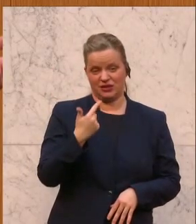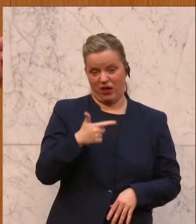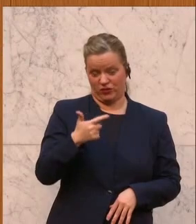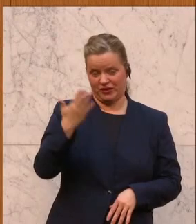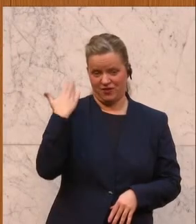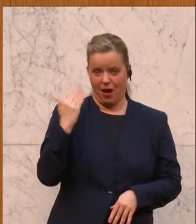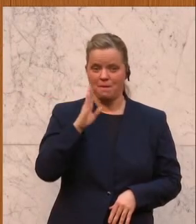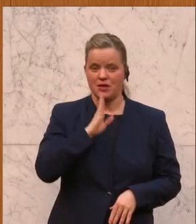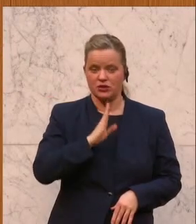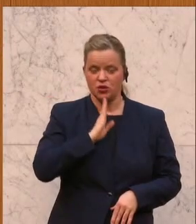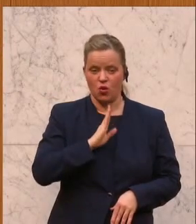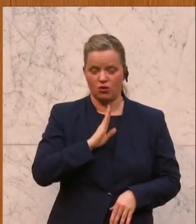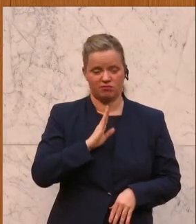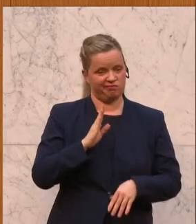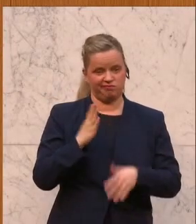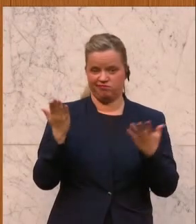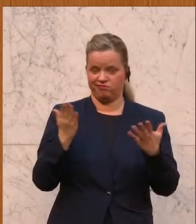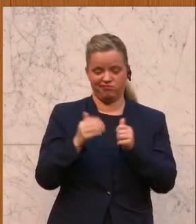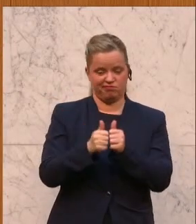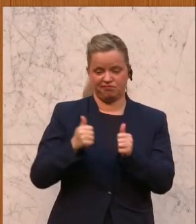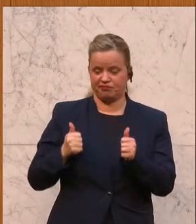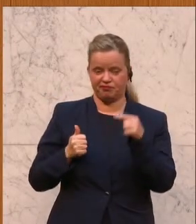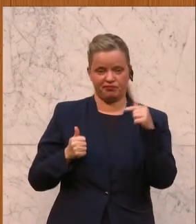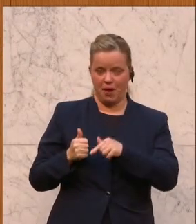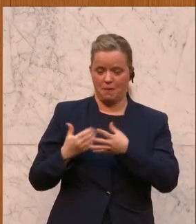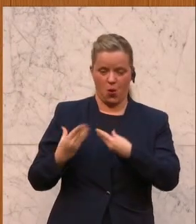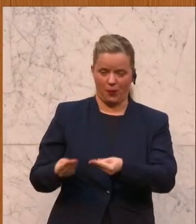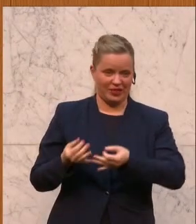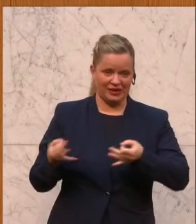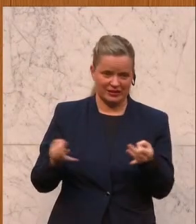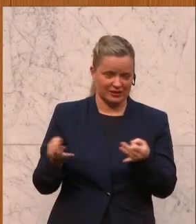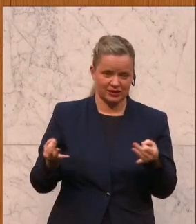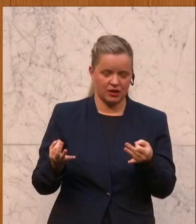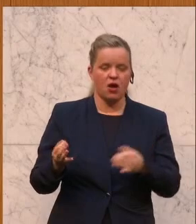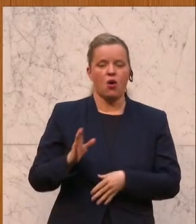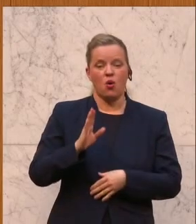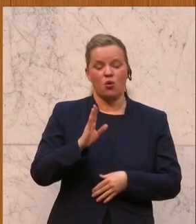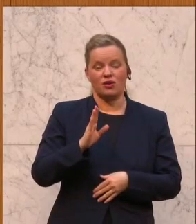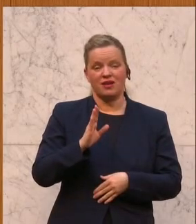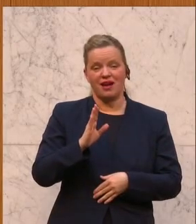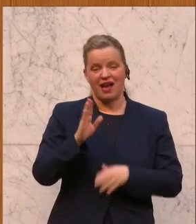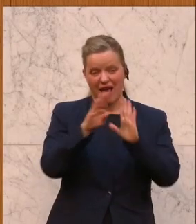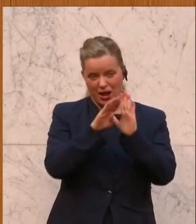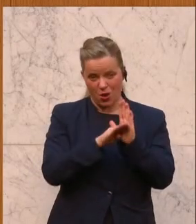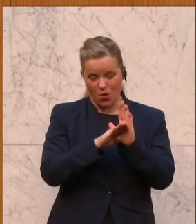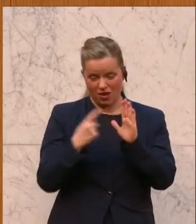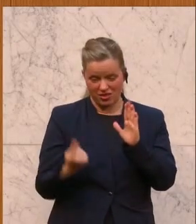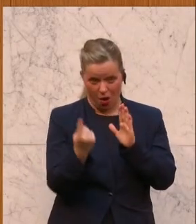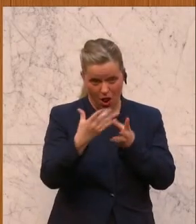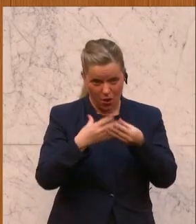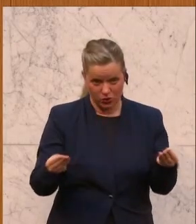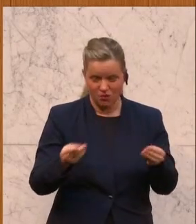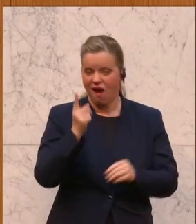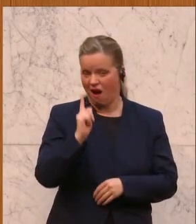Die fallen durch den Rost, das ist auch klar. Und dass diese Regelung auf Dauer auch keine Lösung ist, ist, glaube ich,